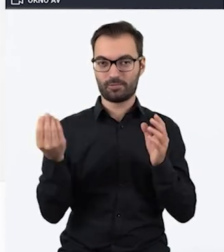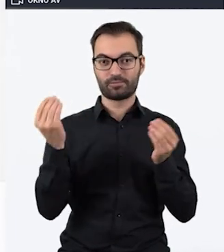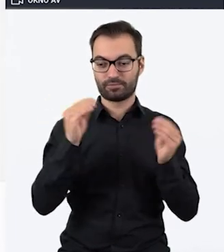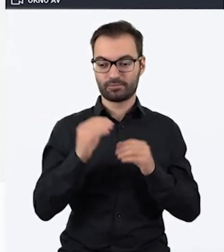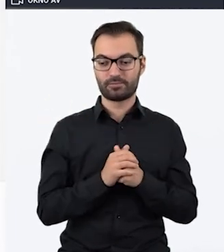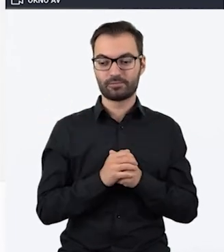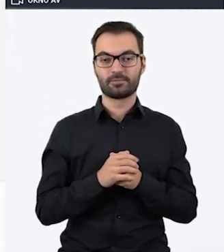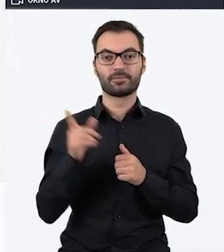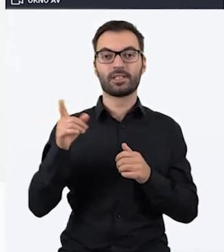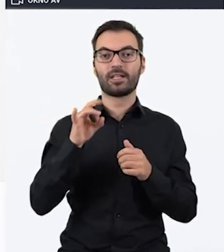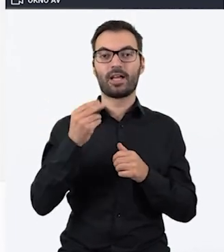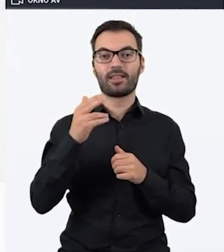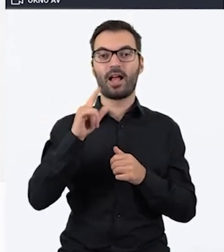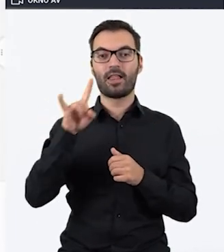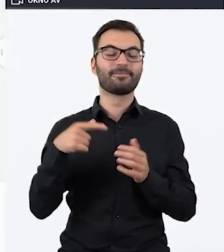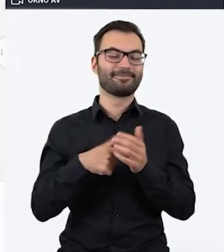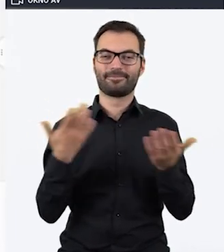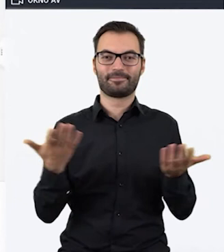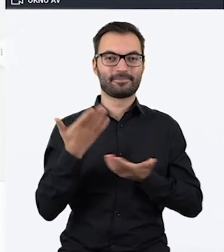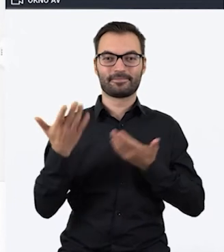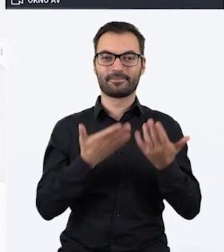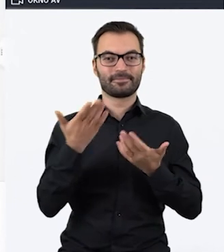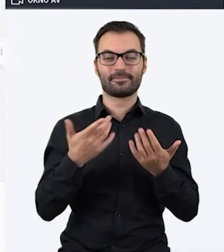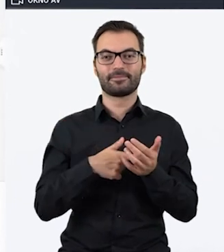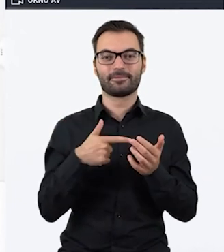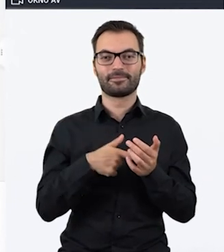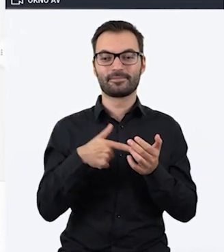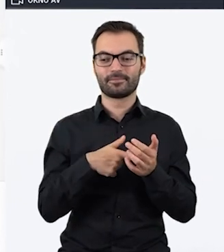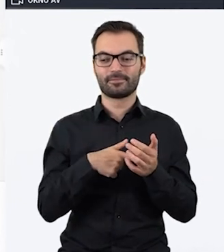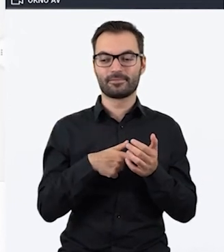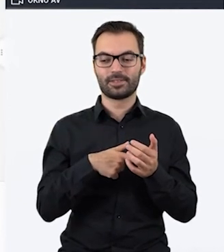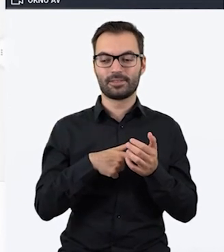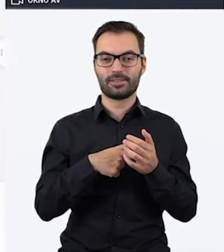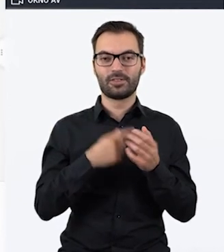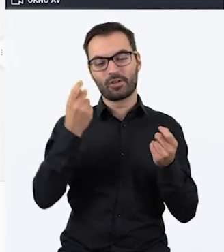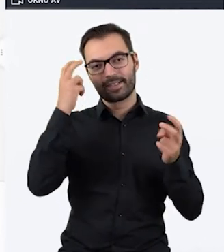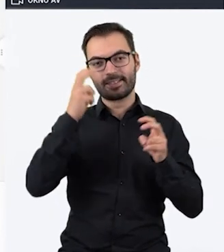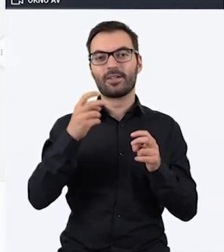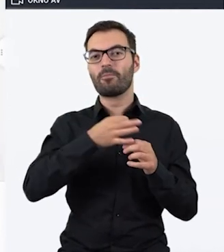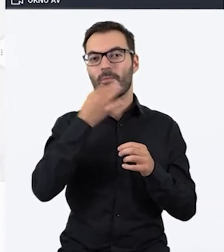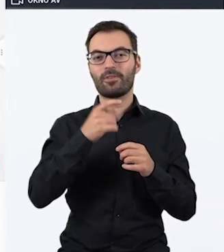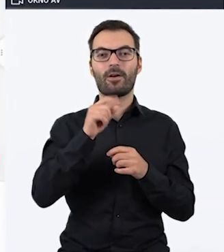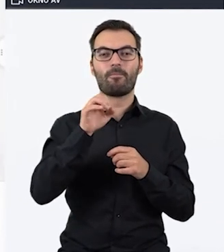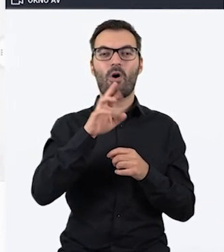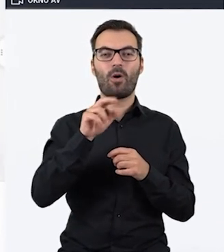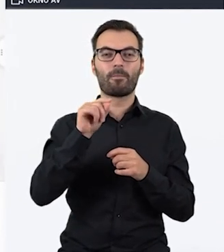Państwo, Geniali to nic innego, jak taki urozmaicony, ulepszony PowerPoint,